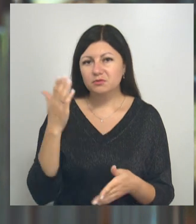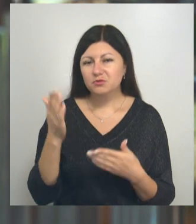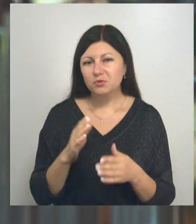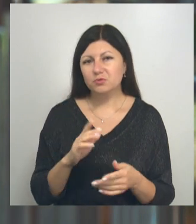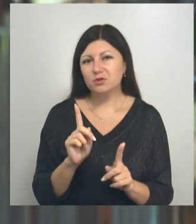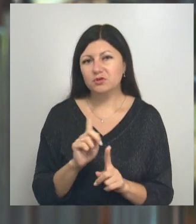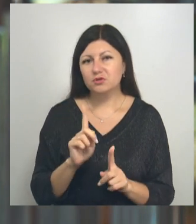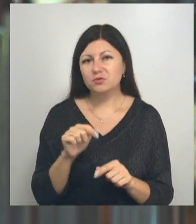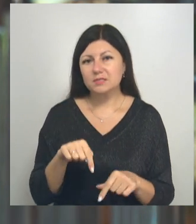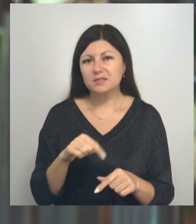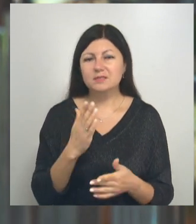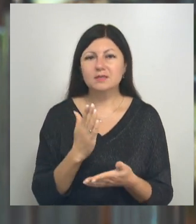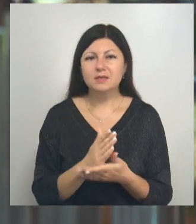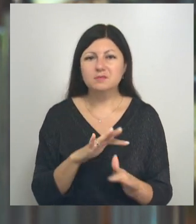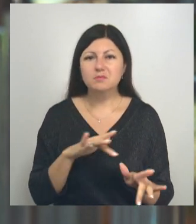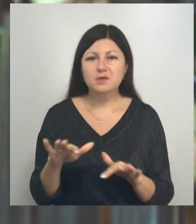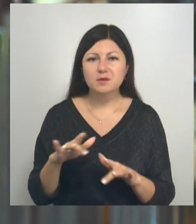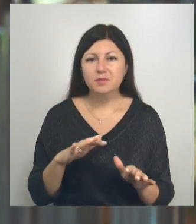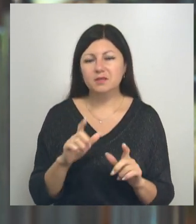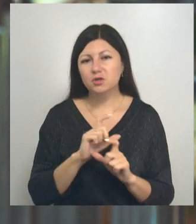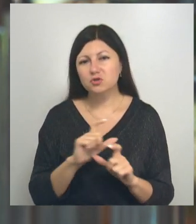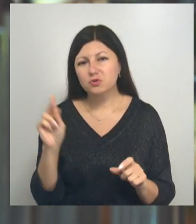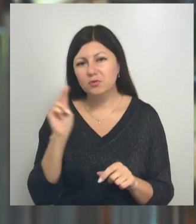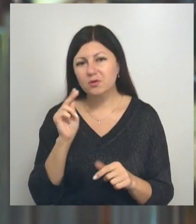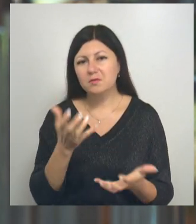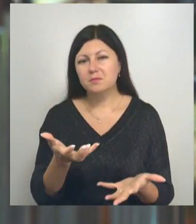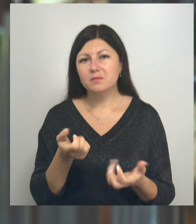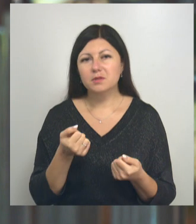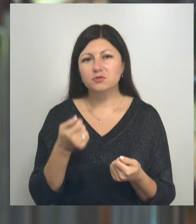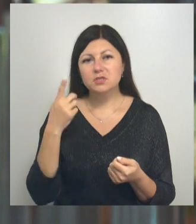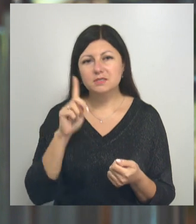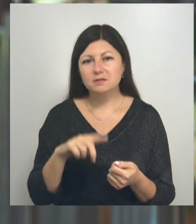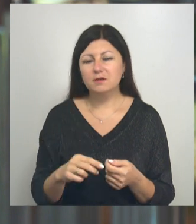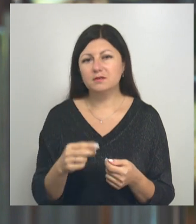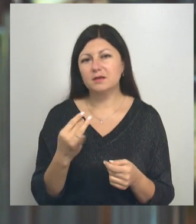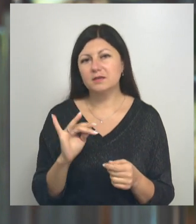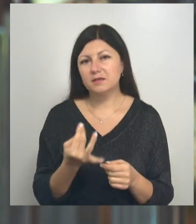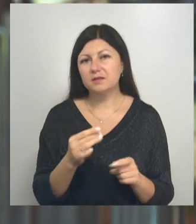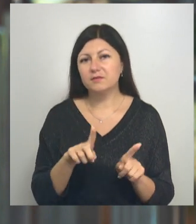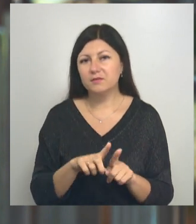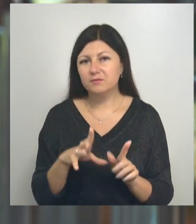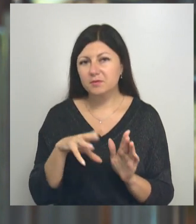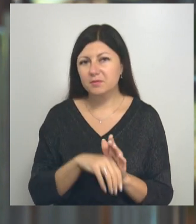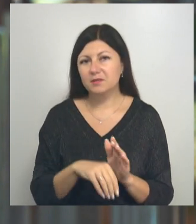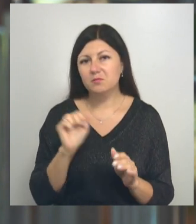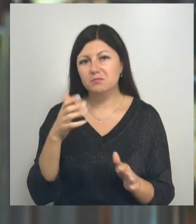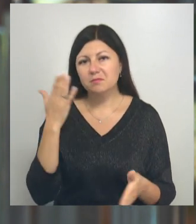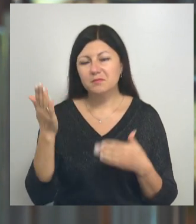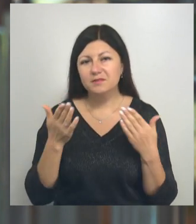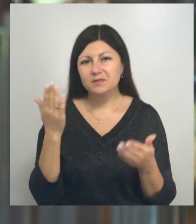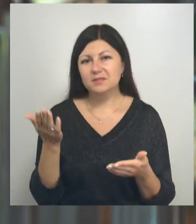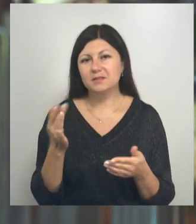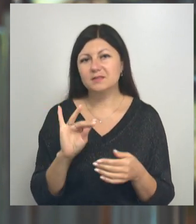тут есть мероприятие, школа. Ты получаешь знания и одновременно можешь повеселиться